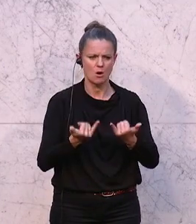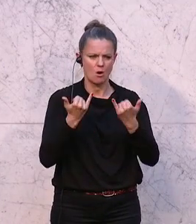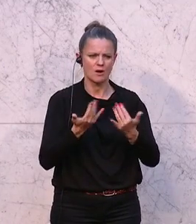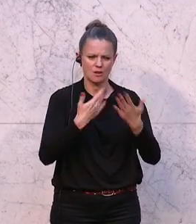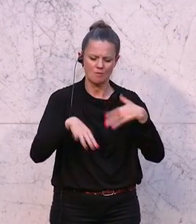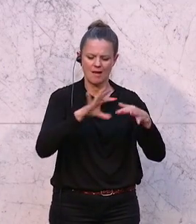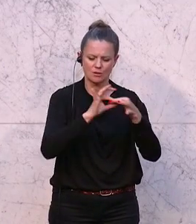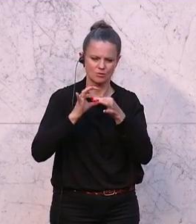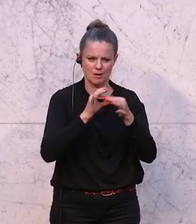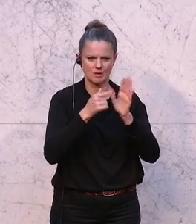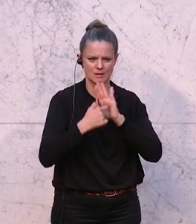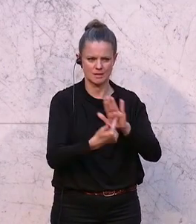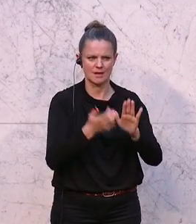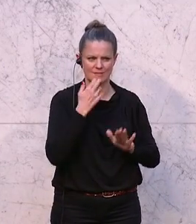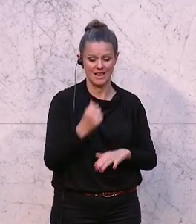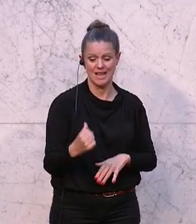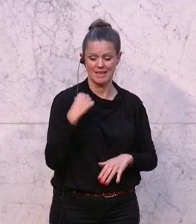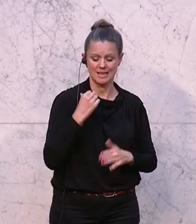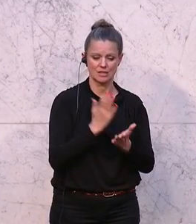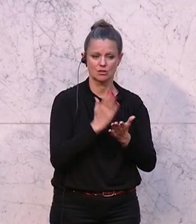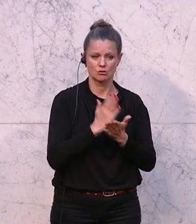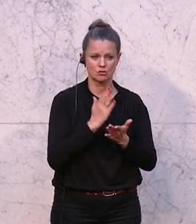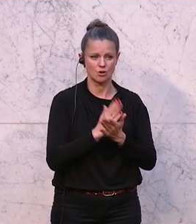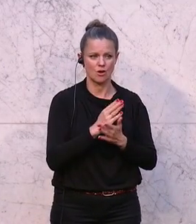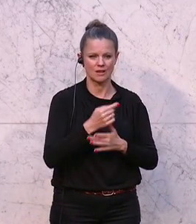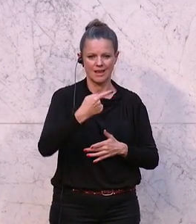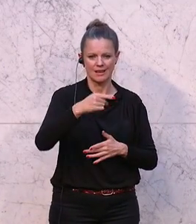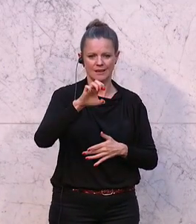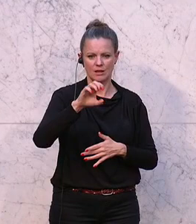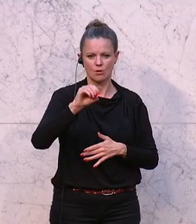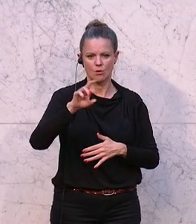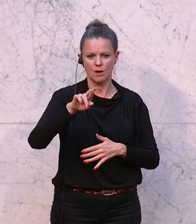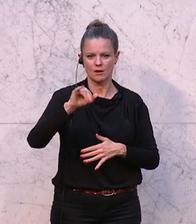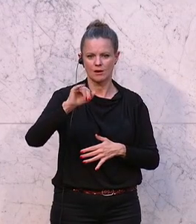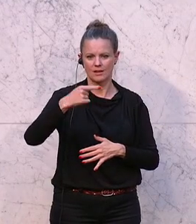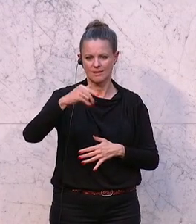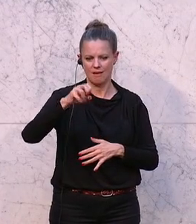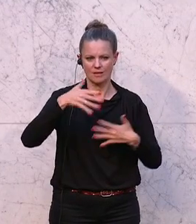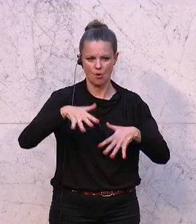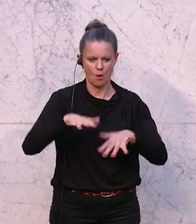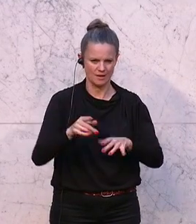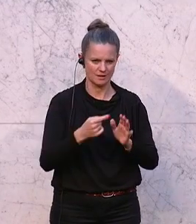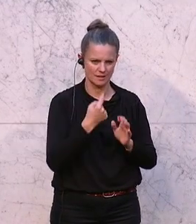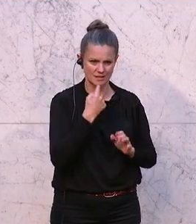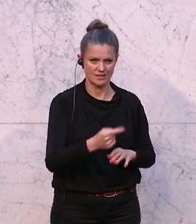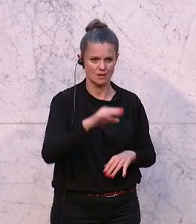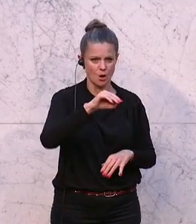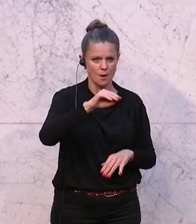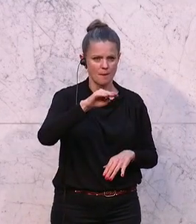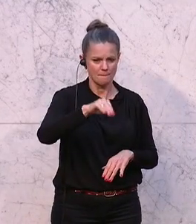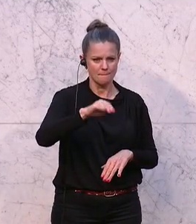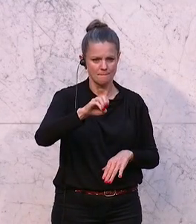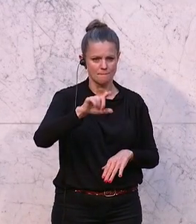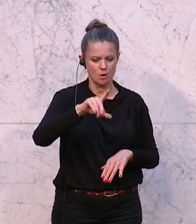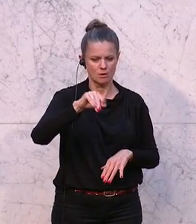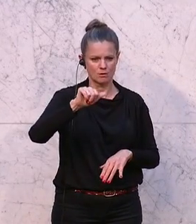Zusammenhang stellen. Wir haben gestern schon ganz kurz Georgien erwähnt. Wir sehen auch, was in Moldau passiert. Wir